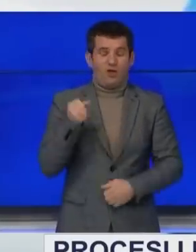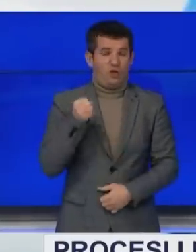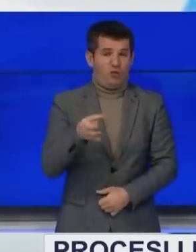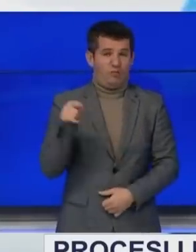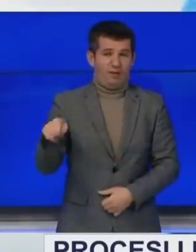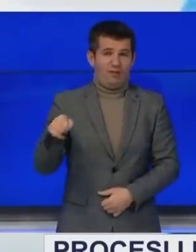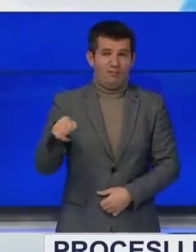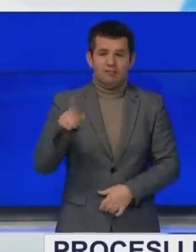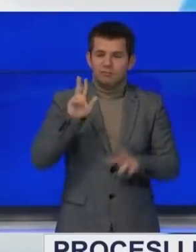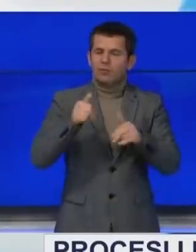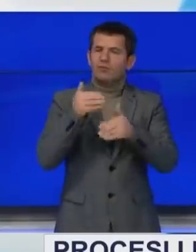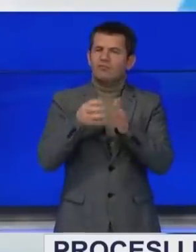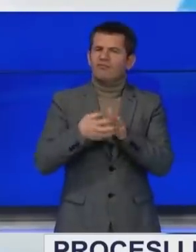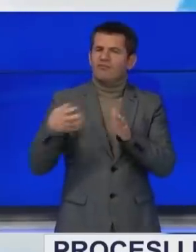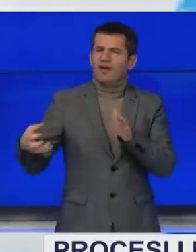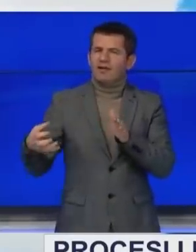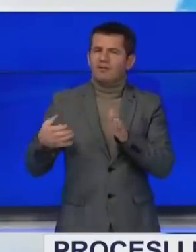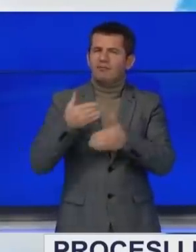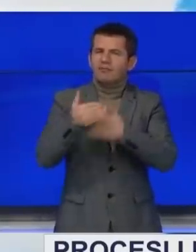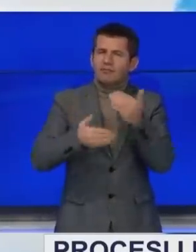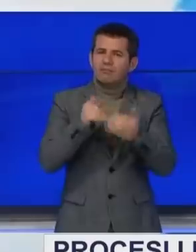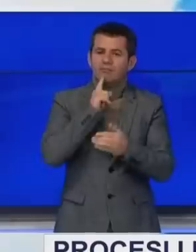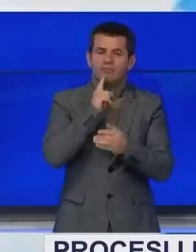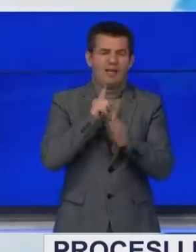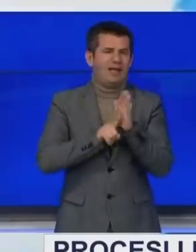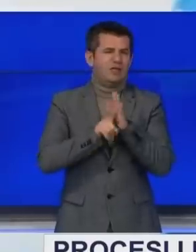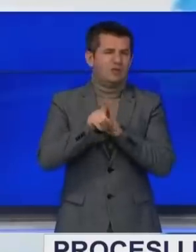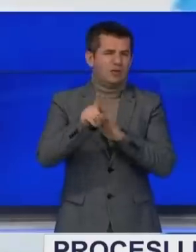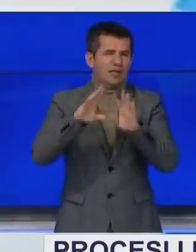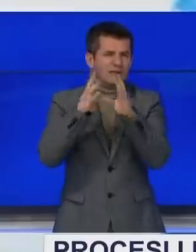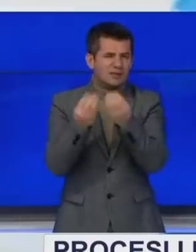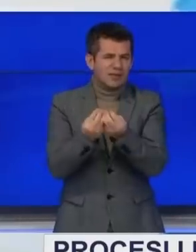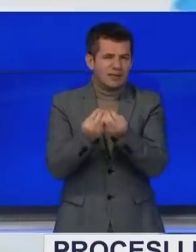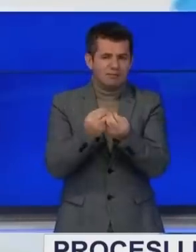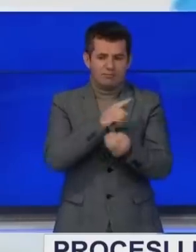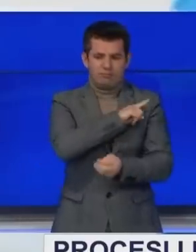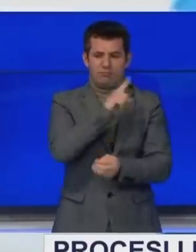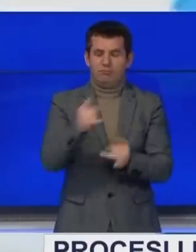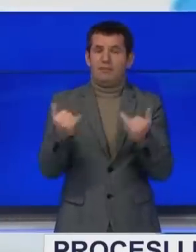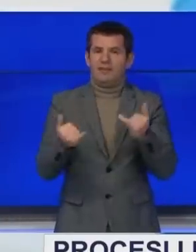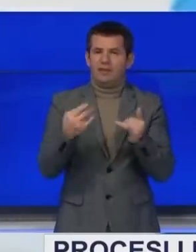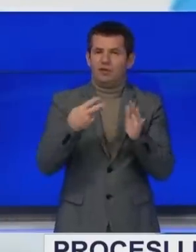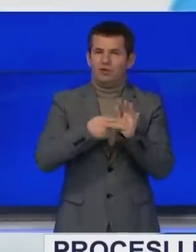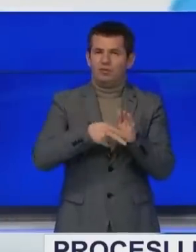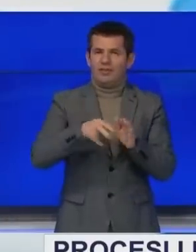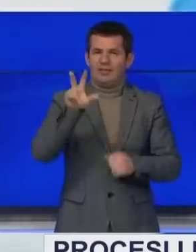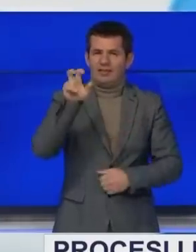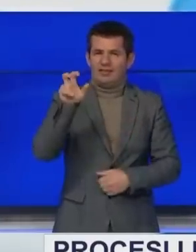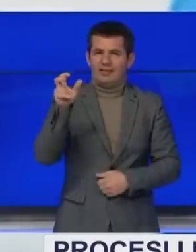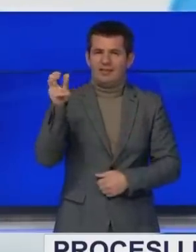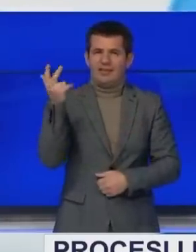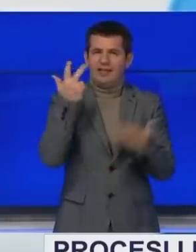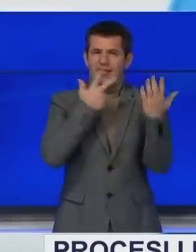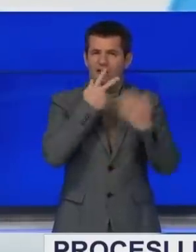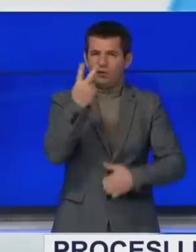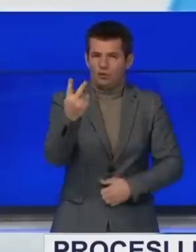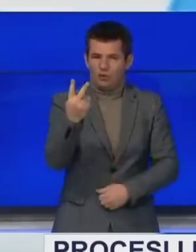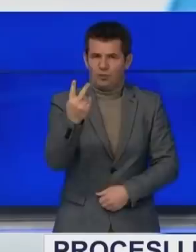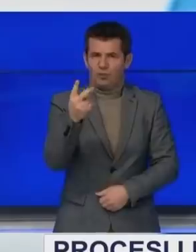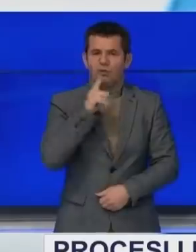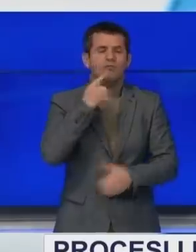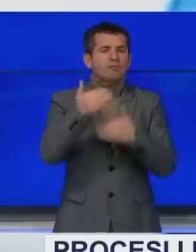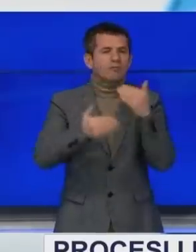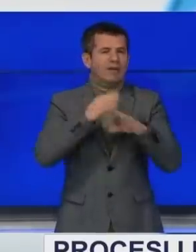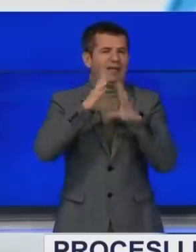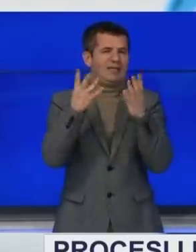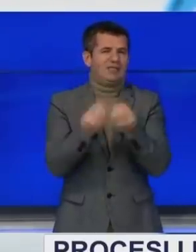vazhduar me procesimit të dënave nga formularët e rezultateve. Dheri më tani nga 2.382 vendvotime janë procesuar